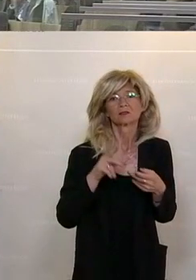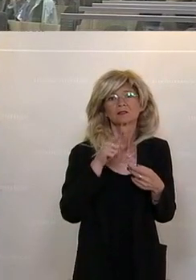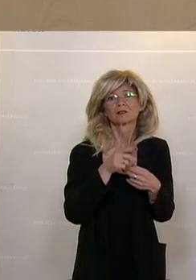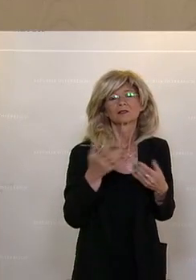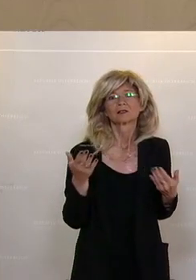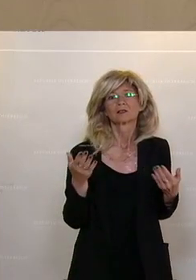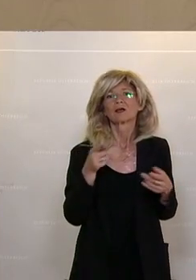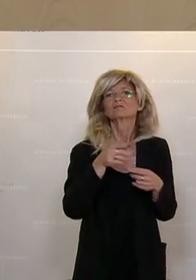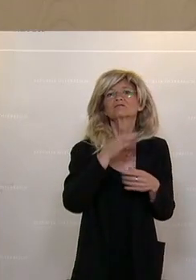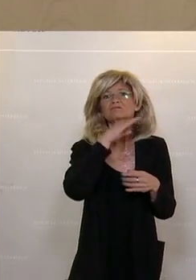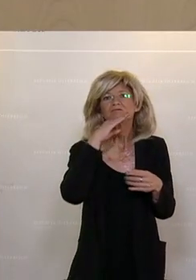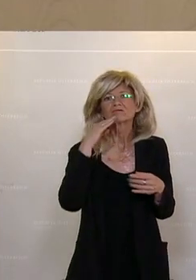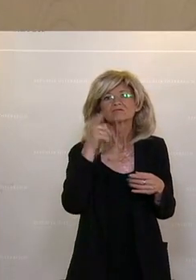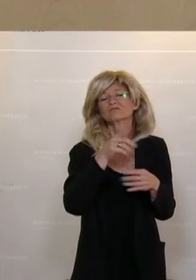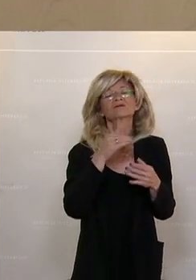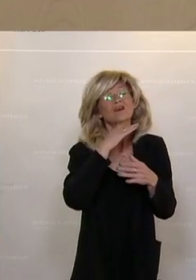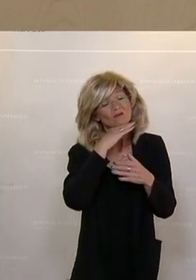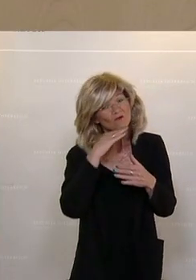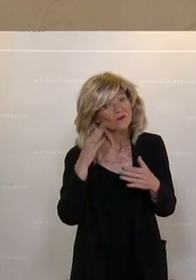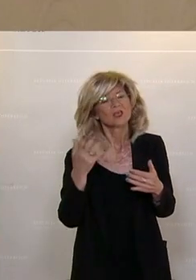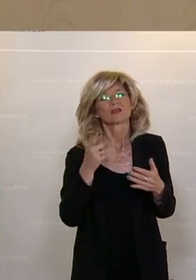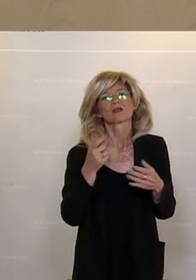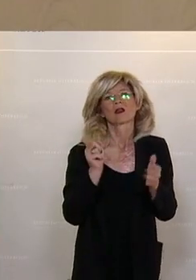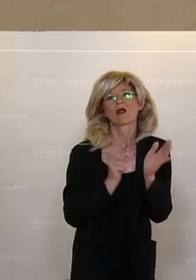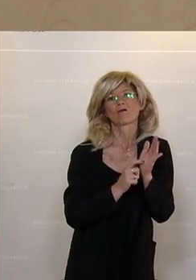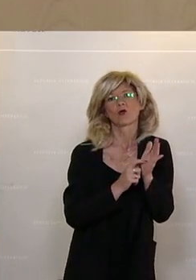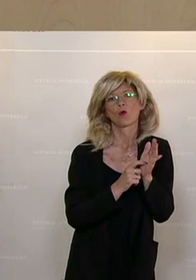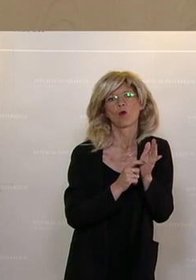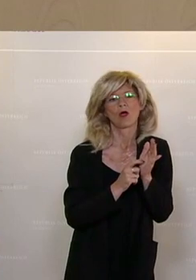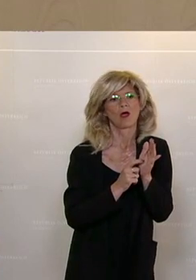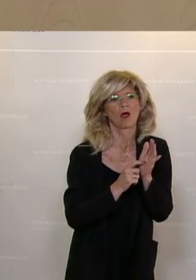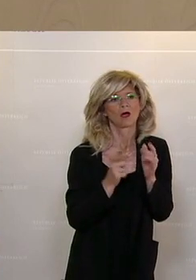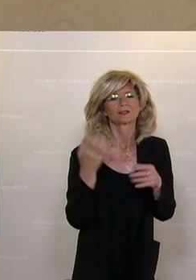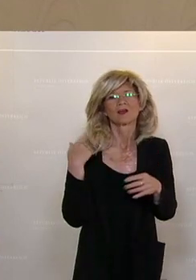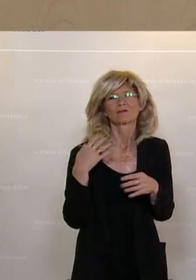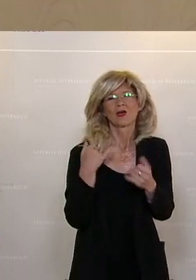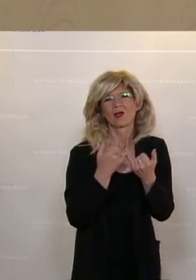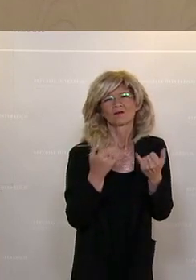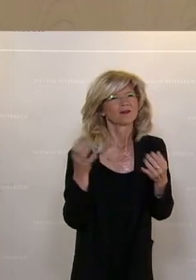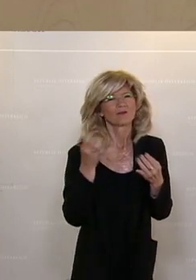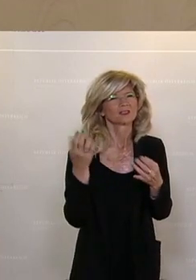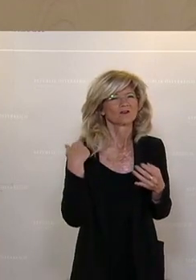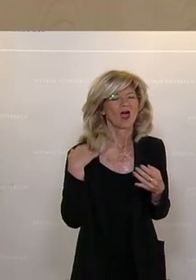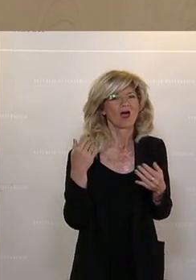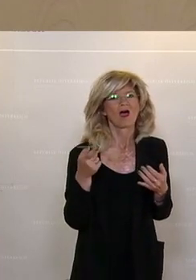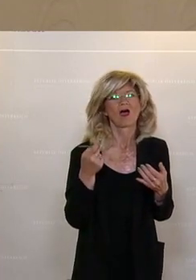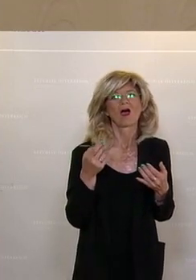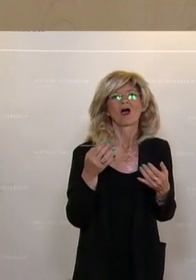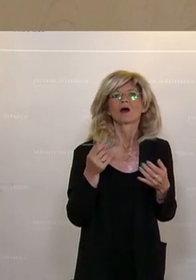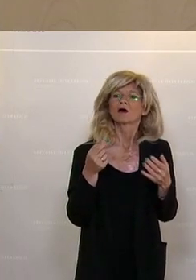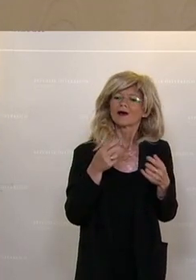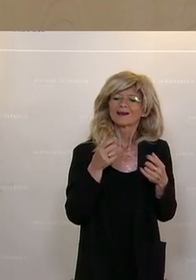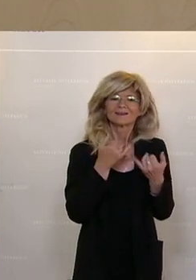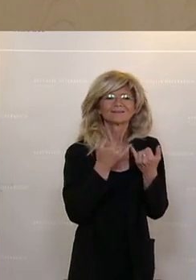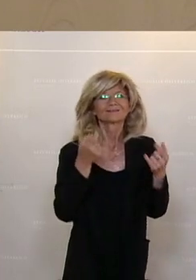Österreich massiv gefordert, egal ob es jetzt im Gesundheitswesen oder in der Daseinsvorsorge war. Und es ist höchste Zeit, dass diese Menschen